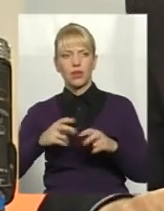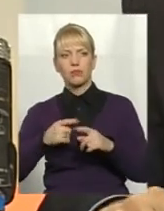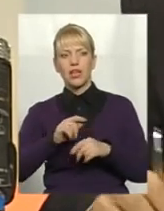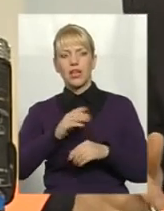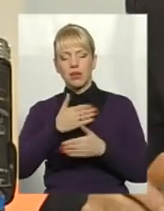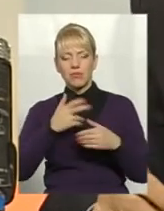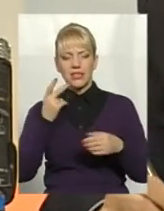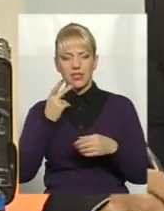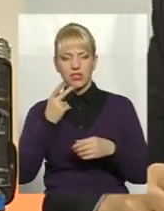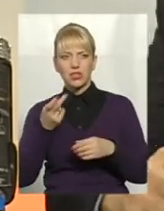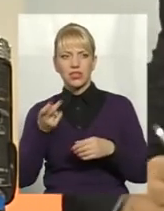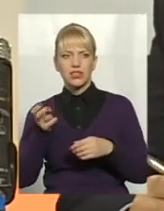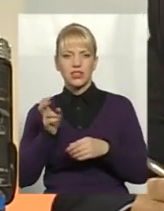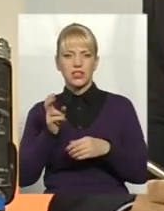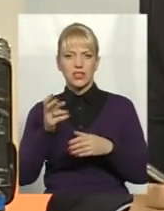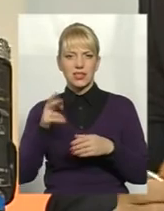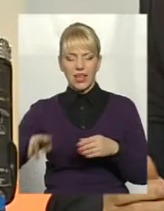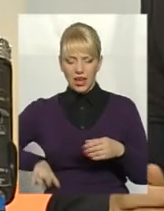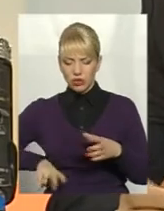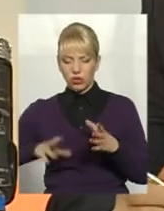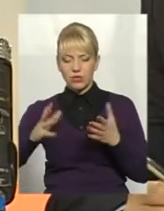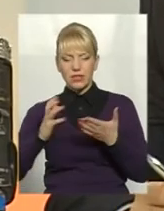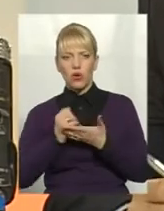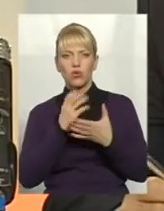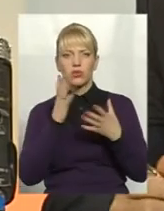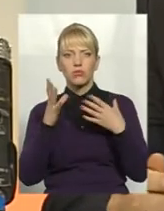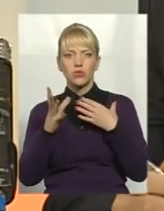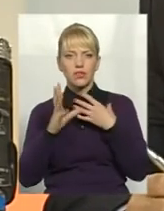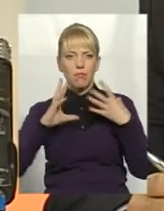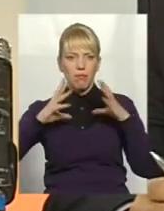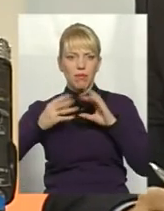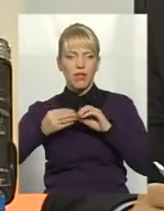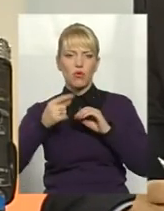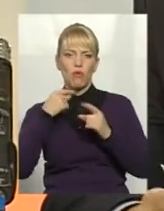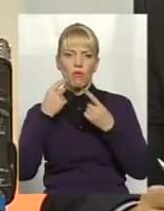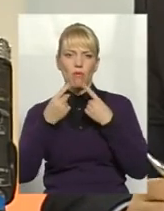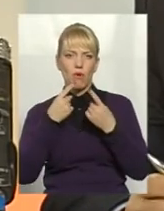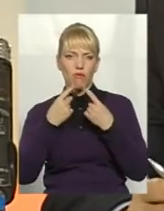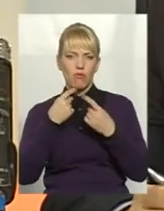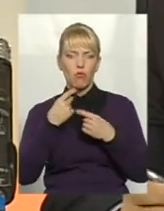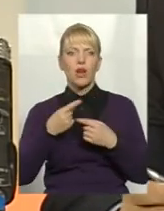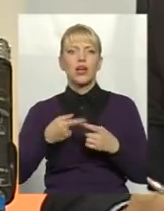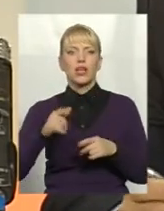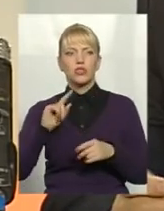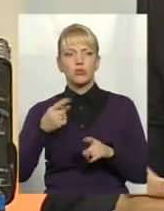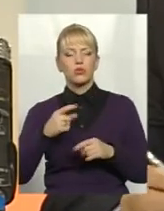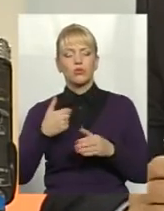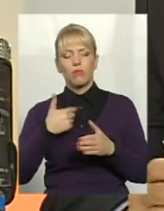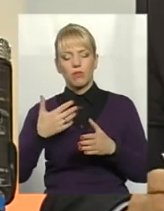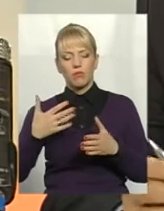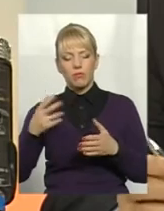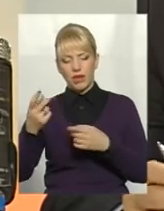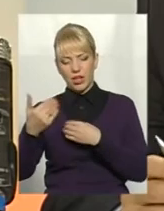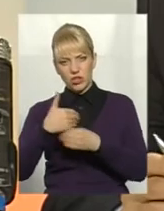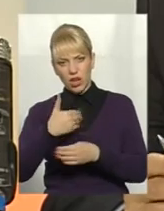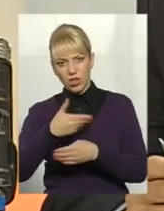завжди знаходяться з директором спільну мову, і це дуже багато допомагаєте через те, що він до нас приїжджає, Бог на